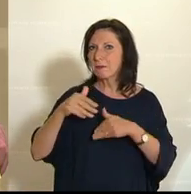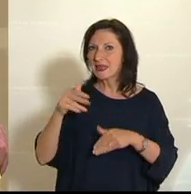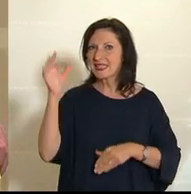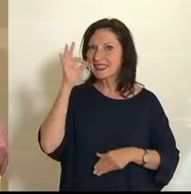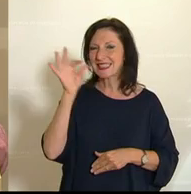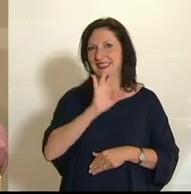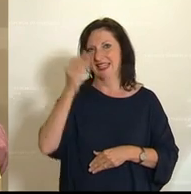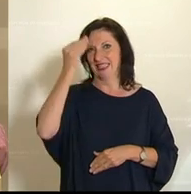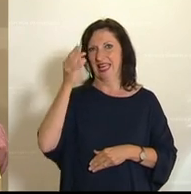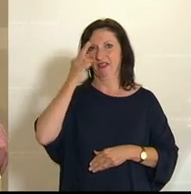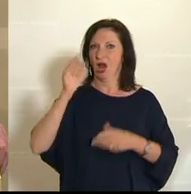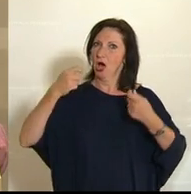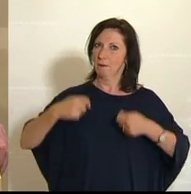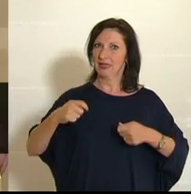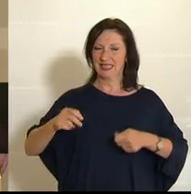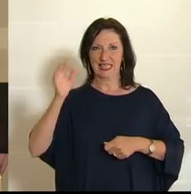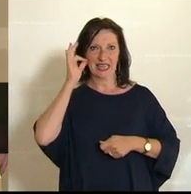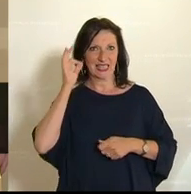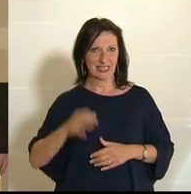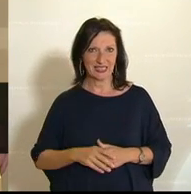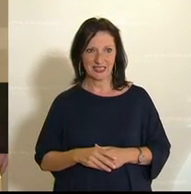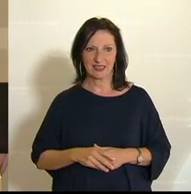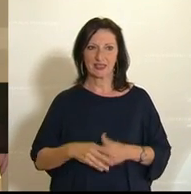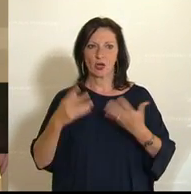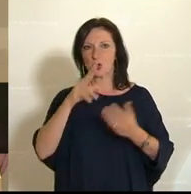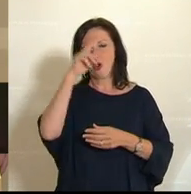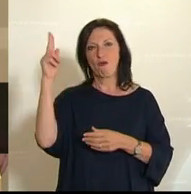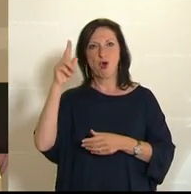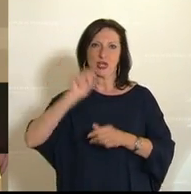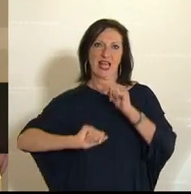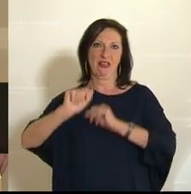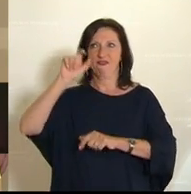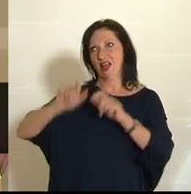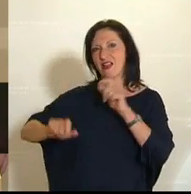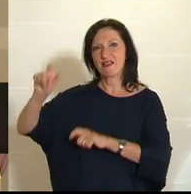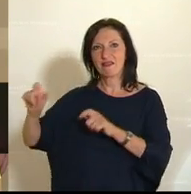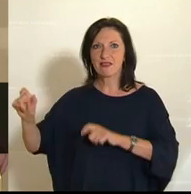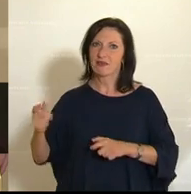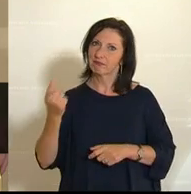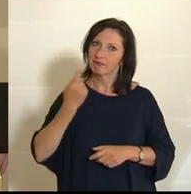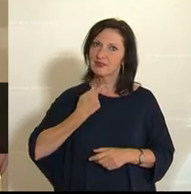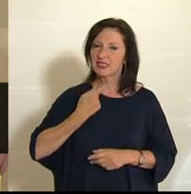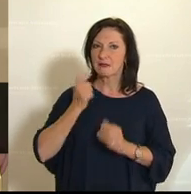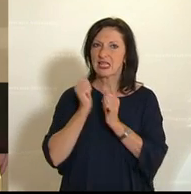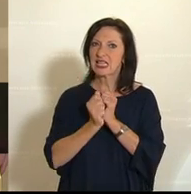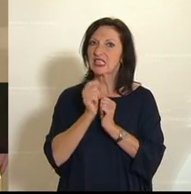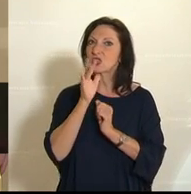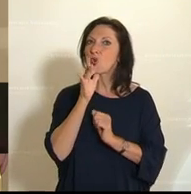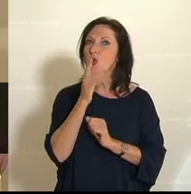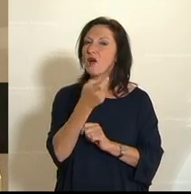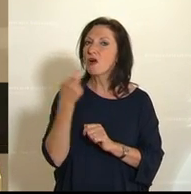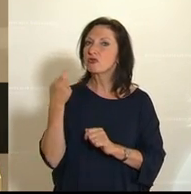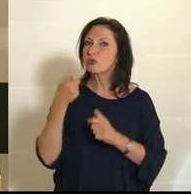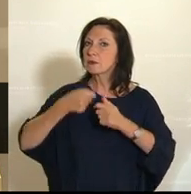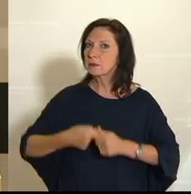geehrte Frau Präsidentin und sehr geehrte Herren der Volksanwaltschaft. Als Mitglied des Rechnungshofs-Ausschusses